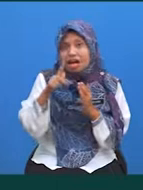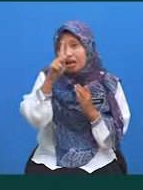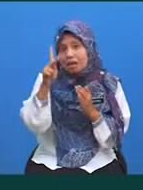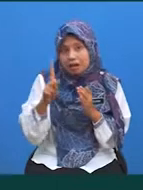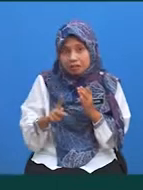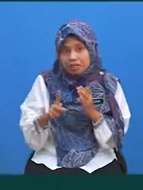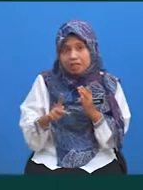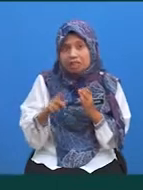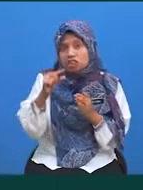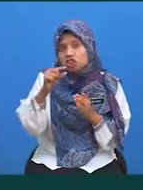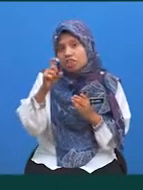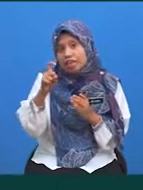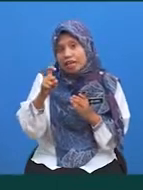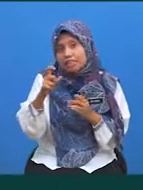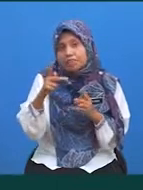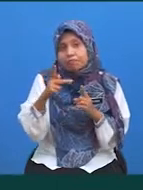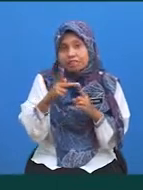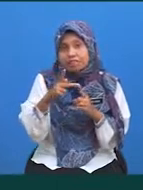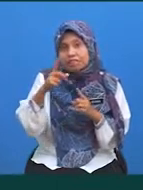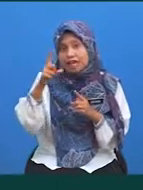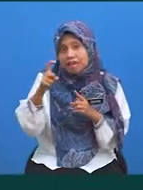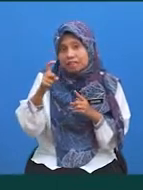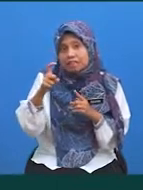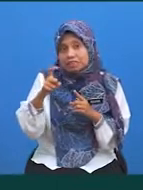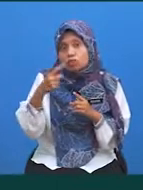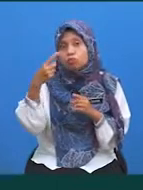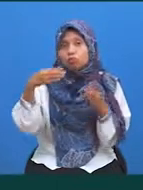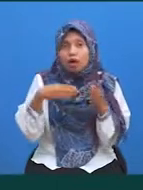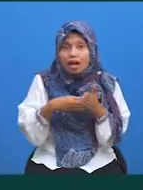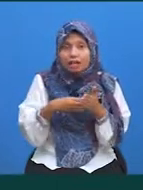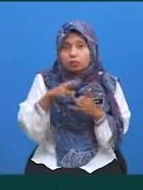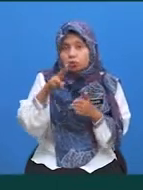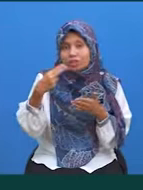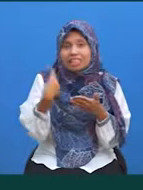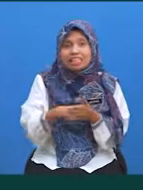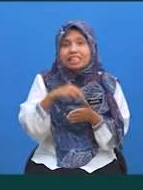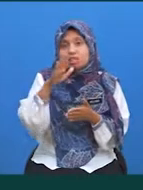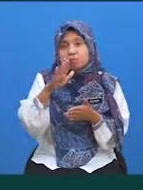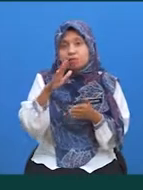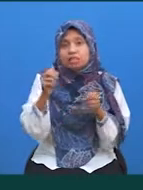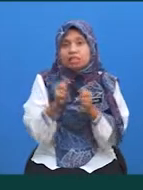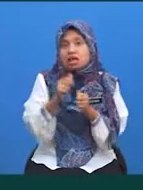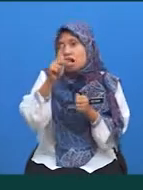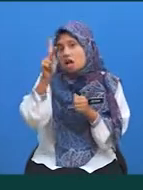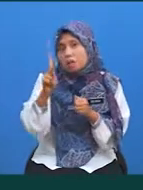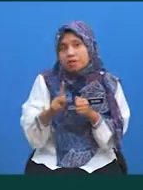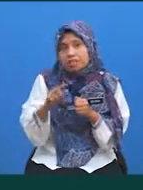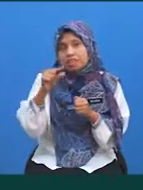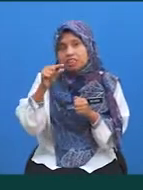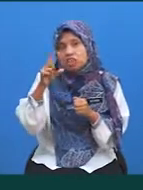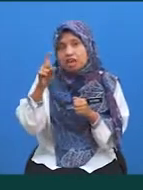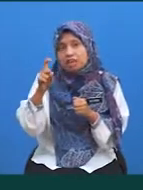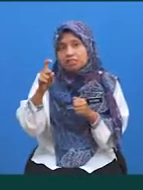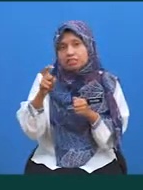GX terhadap X bagi hat 2 hingga 5 dengan kameran GX